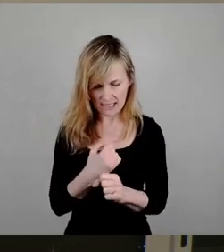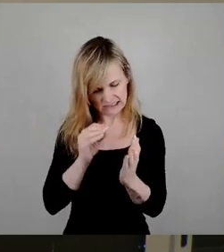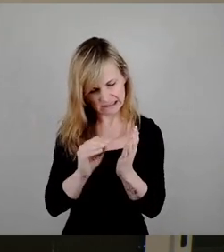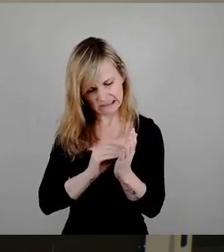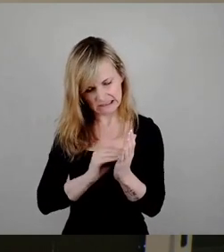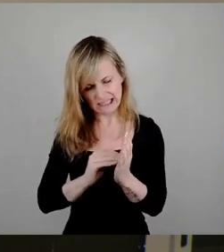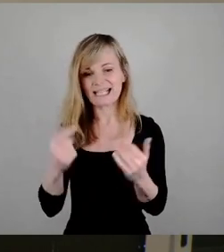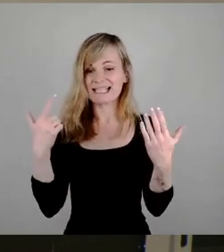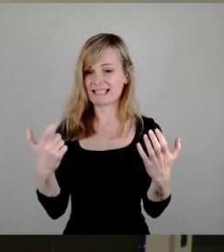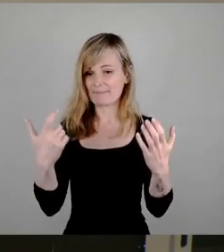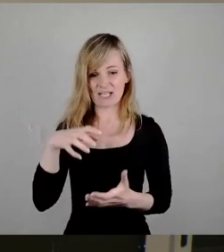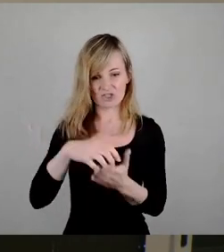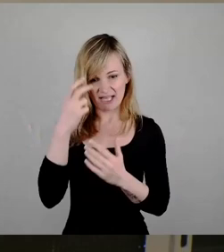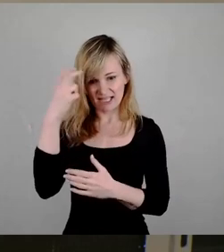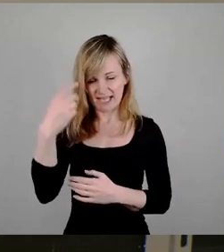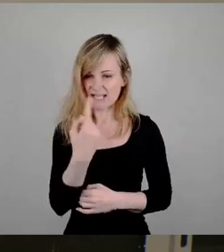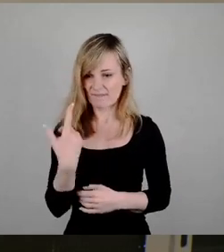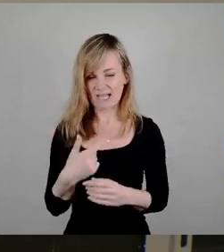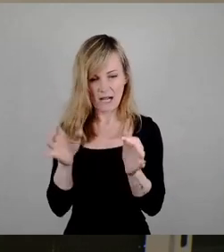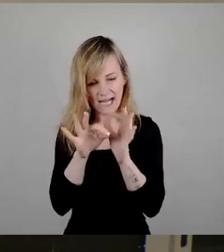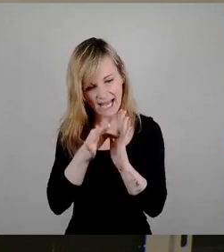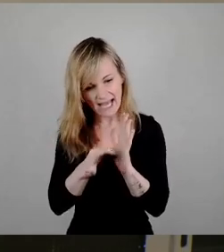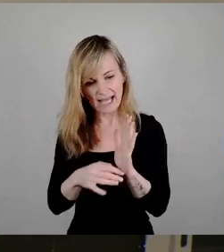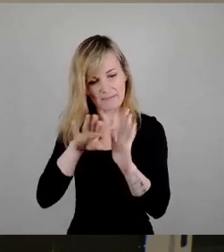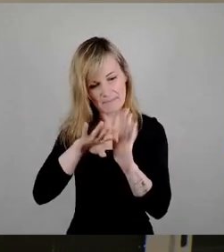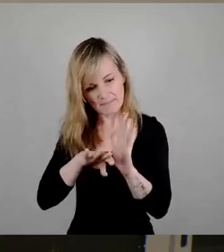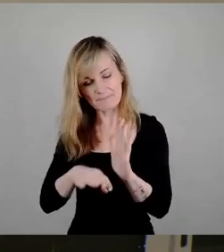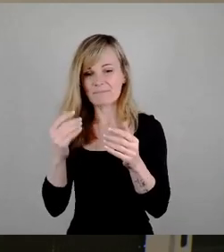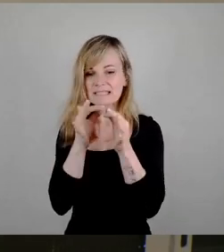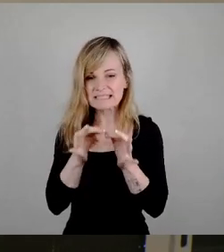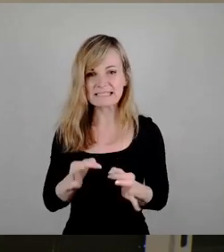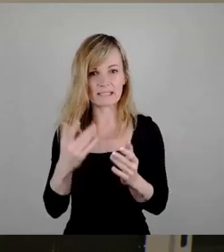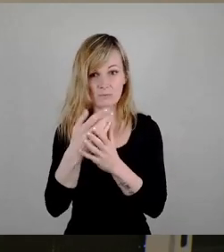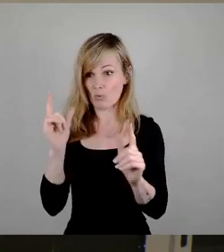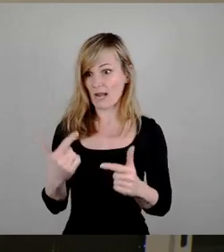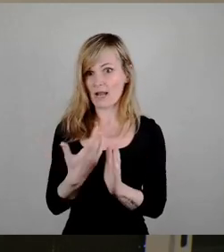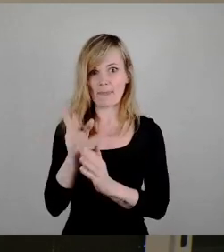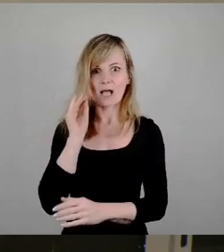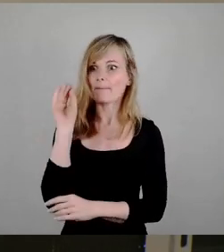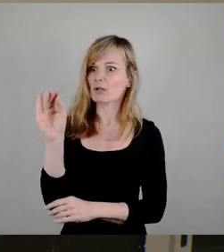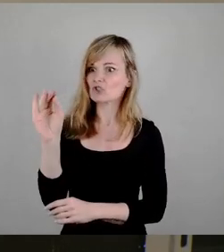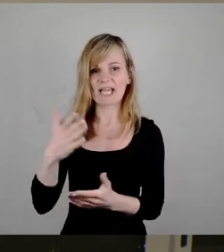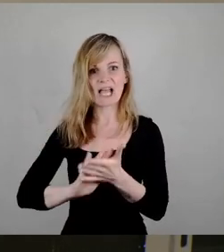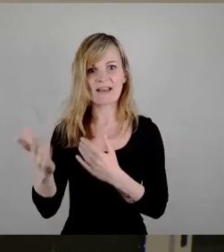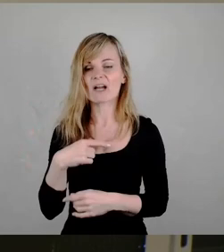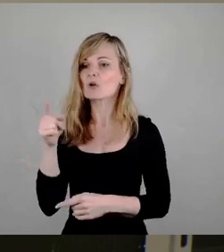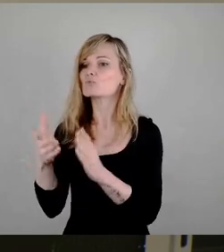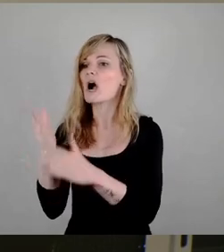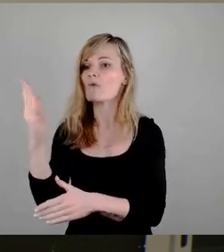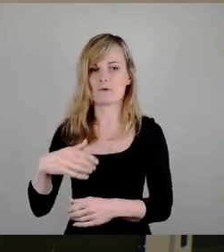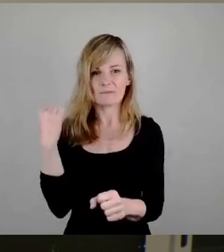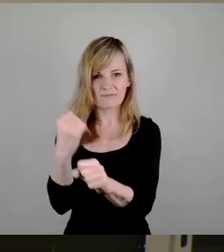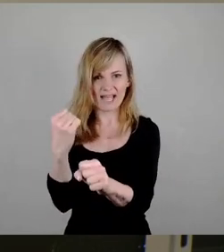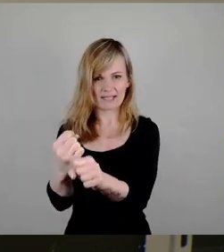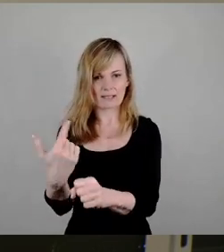Stadträte an Regeln, an kleinteiligsten Regeln, nur damit da niemand mehr hingehen muss und sagen muss, du hörst jetzt auf. Und was ist die